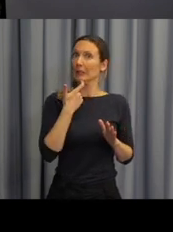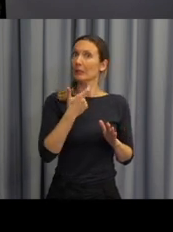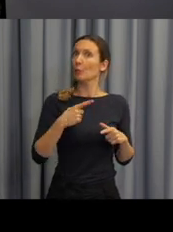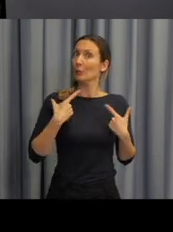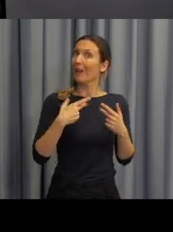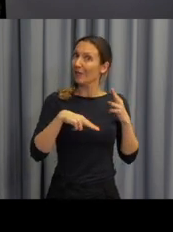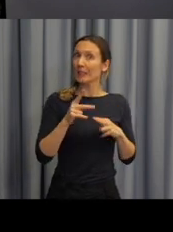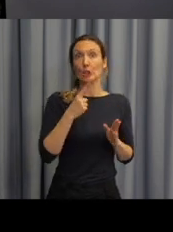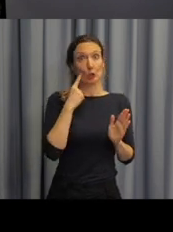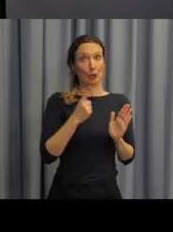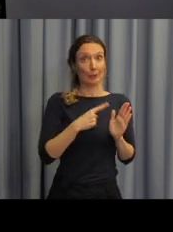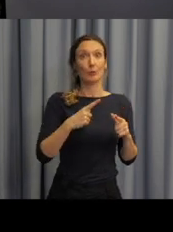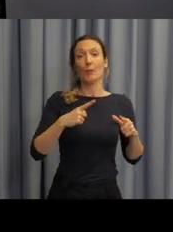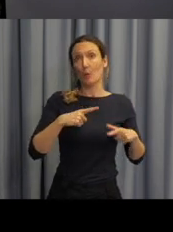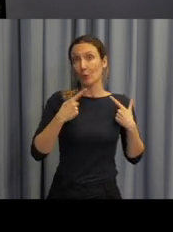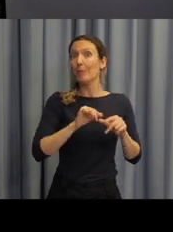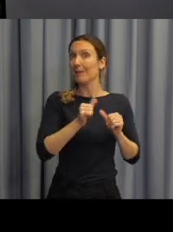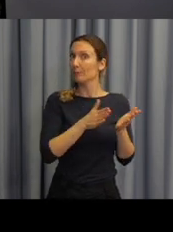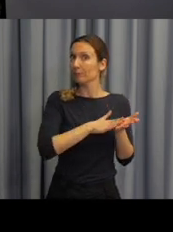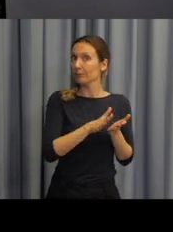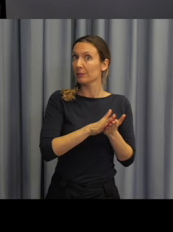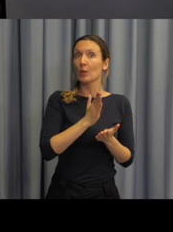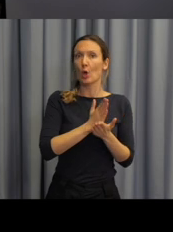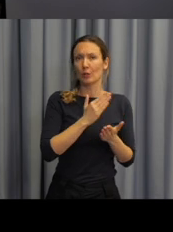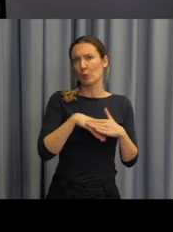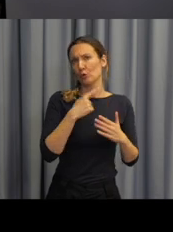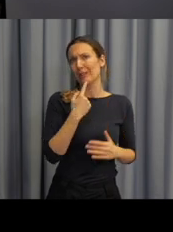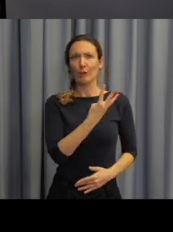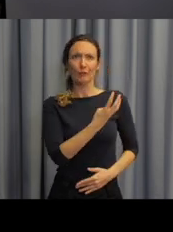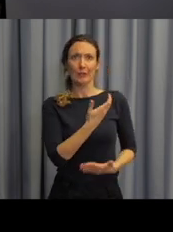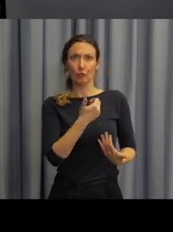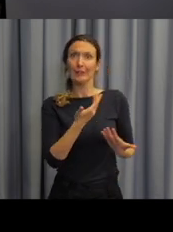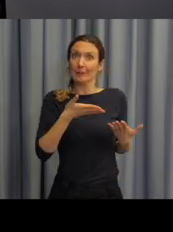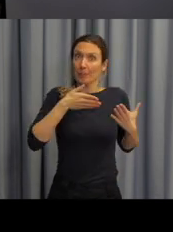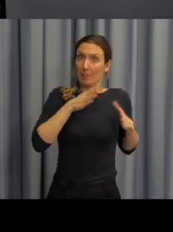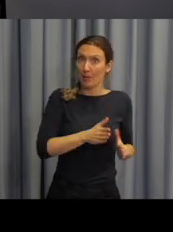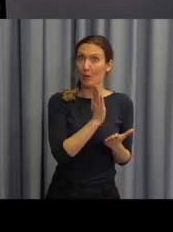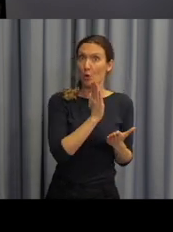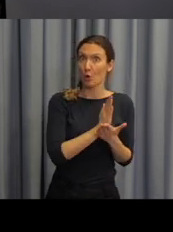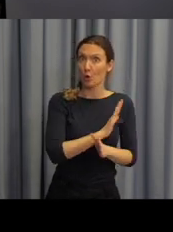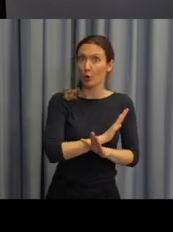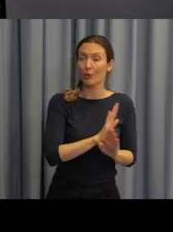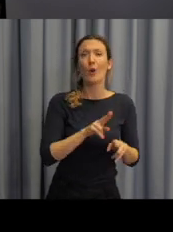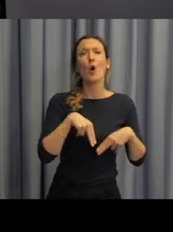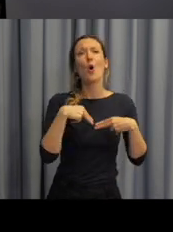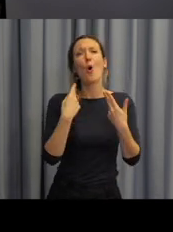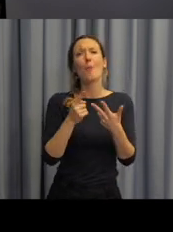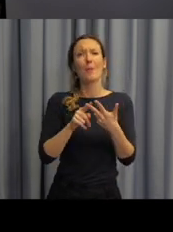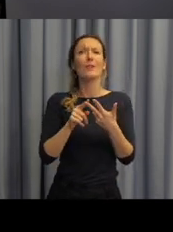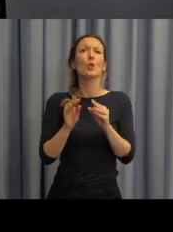Před kvěličkou jsem říkala, že ty frekventované pády jsou čtvrtý, šestý pád. Potom se obvykle v učebnicích